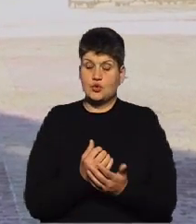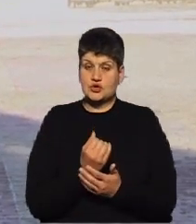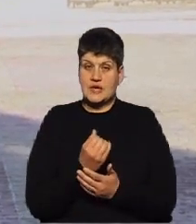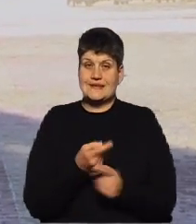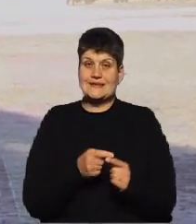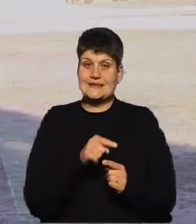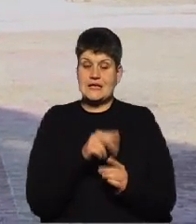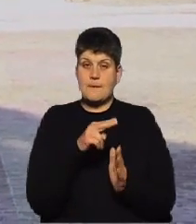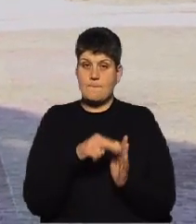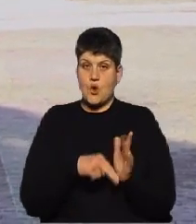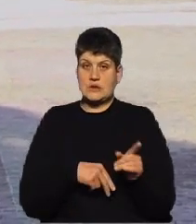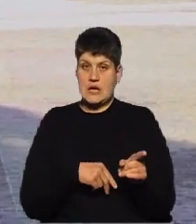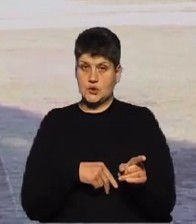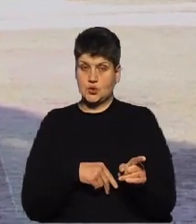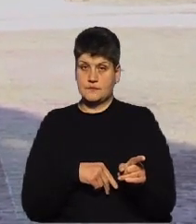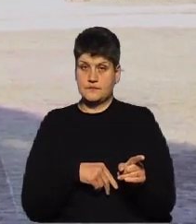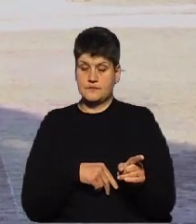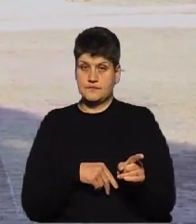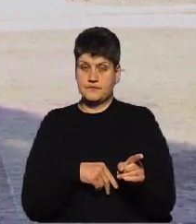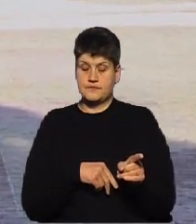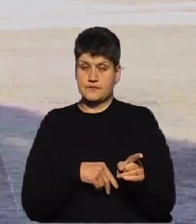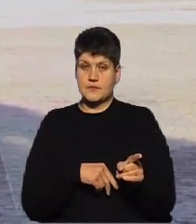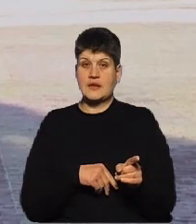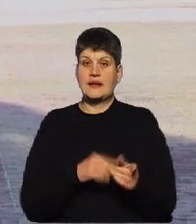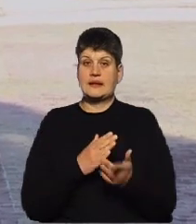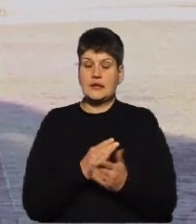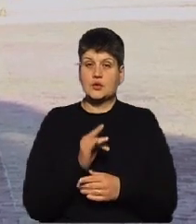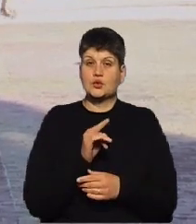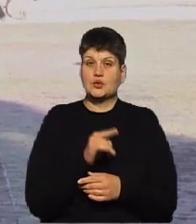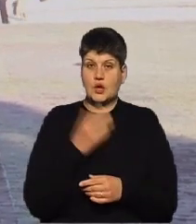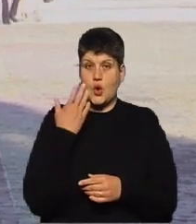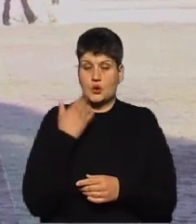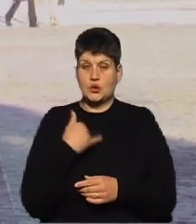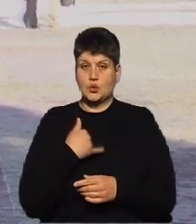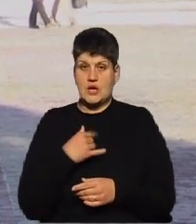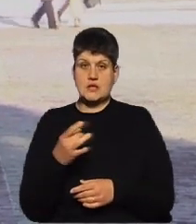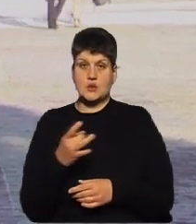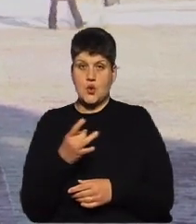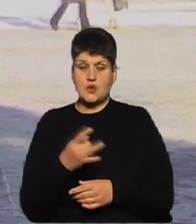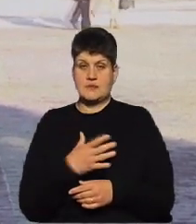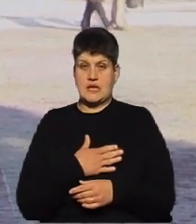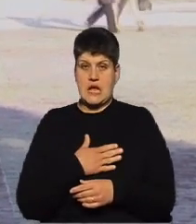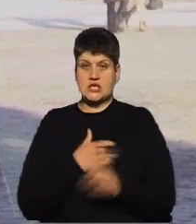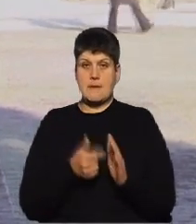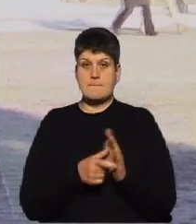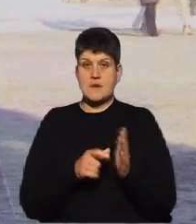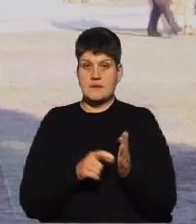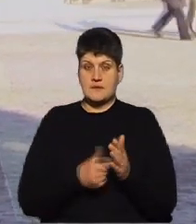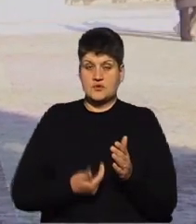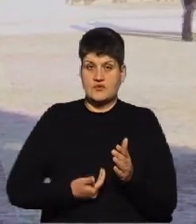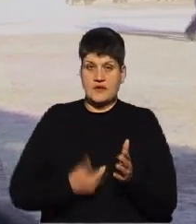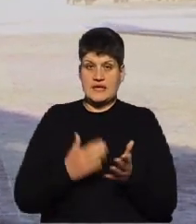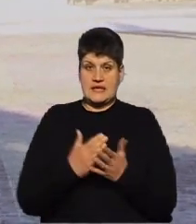встає тоді, коли розмір наших приміщень, в яких ми проживаємо, є досить